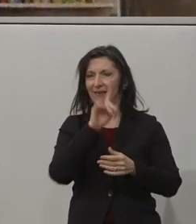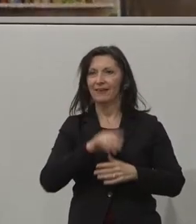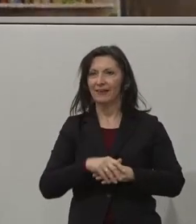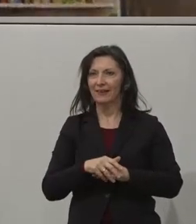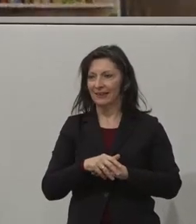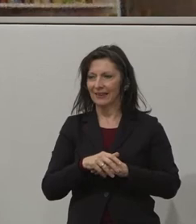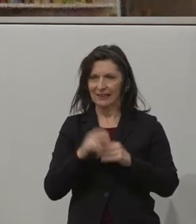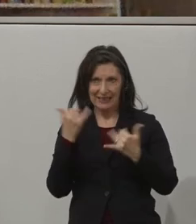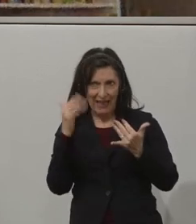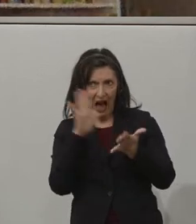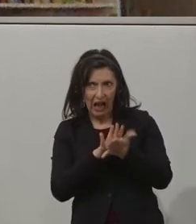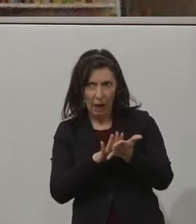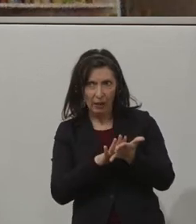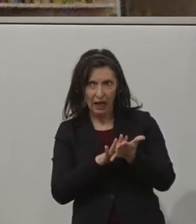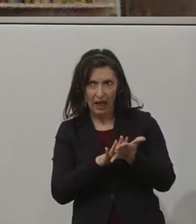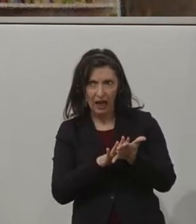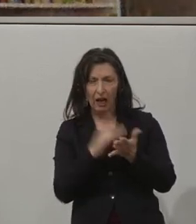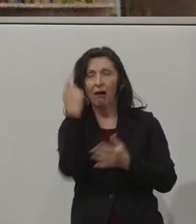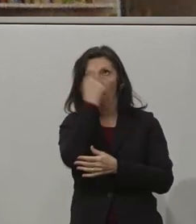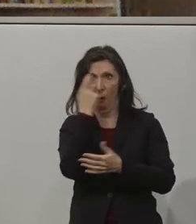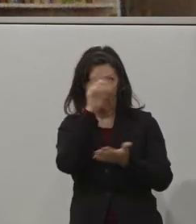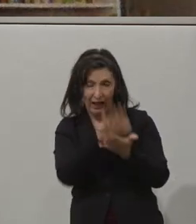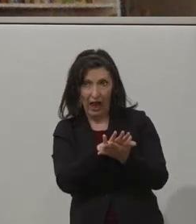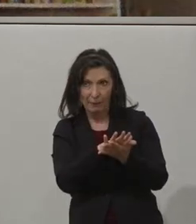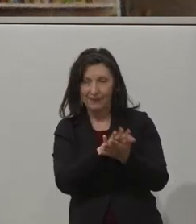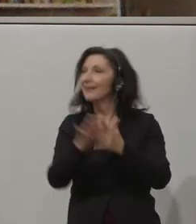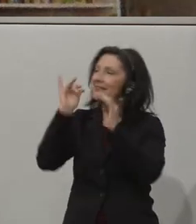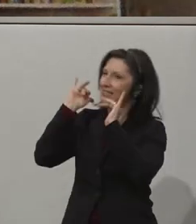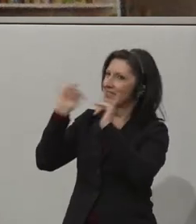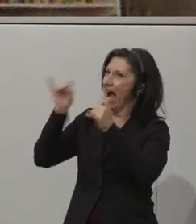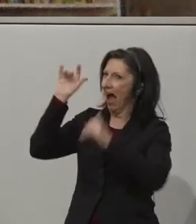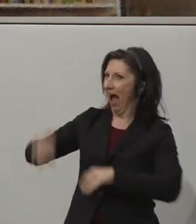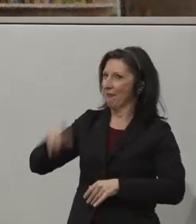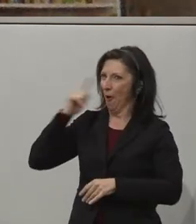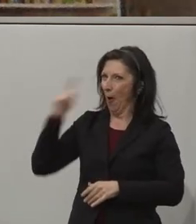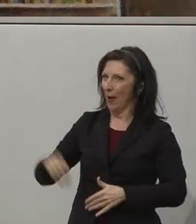sollte es klappen, hoffentlich, oder? Ja, wir hören dich.